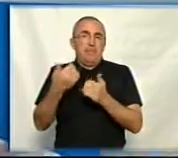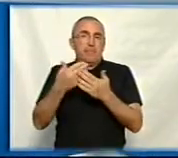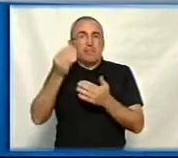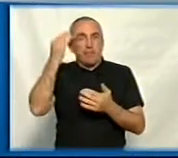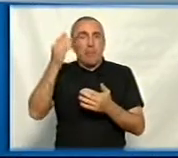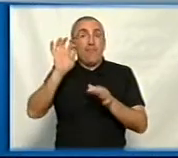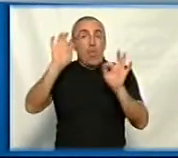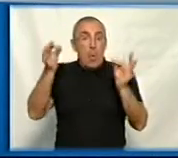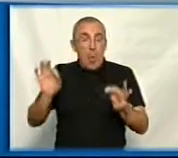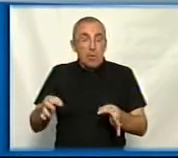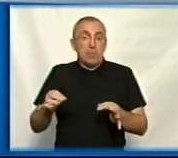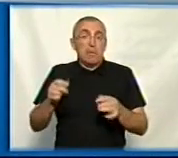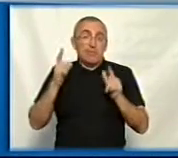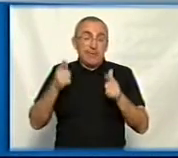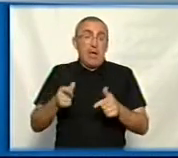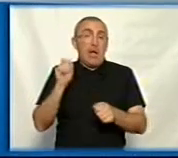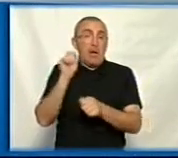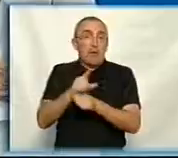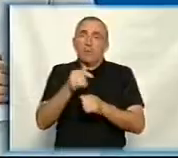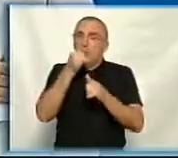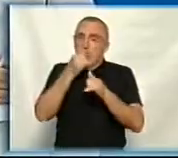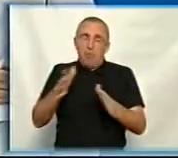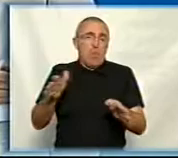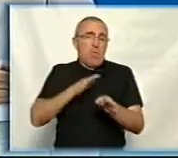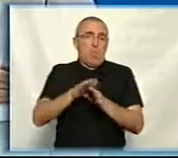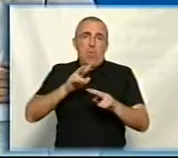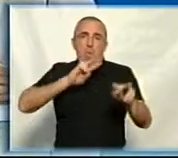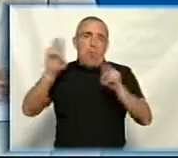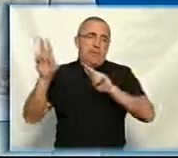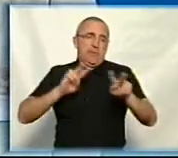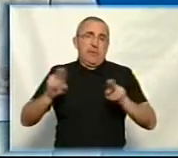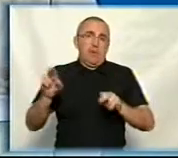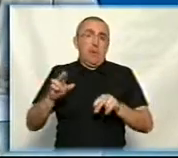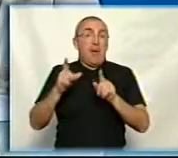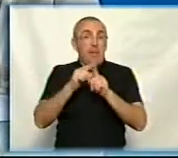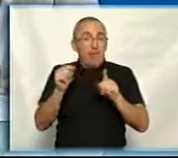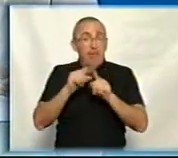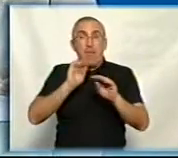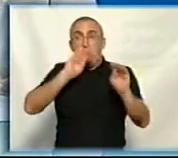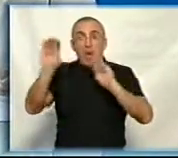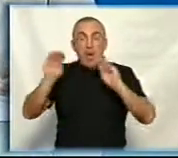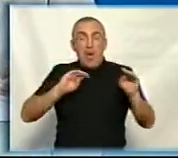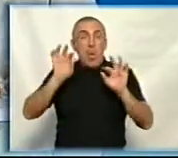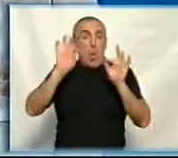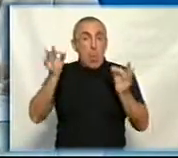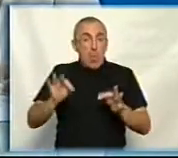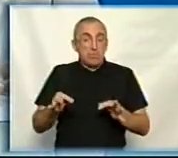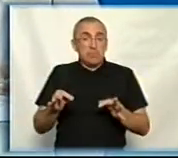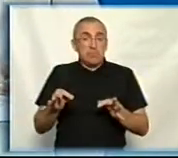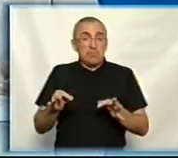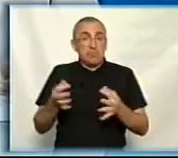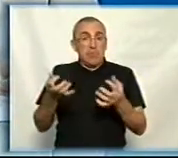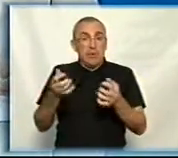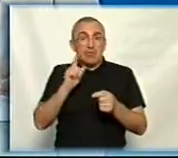вашої ну, восени, згідно розпорядження, вже не може виконуватись обрізування. Хоча правила благоустрою, кажуть, правила